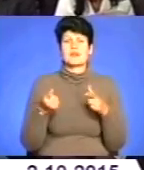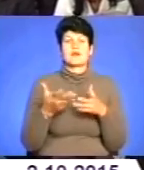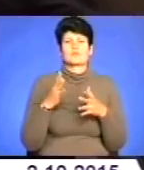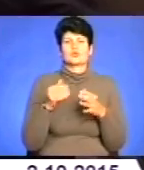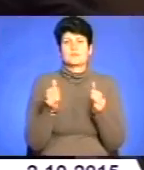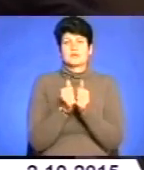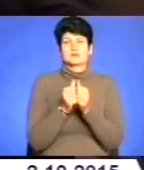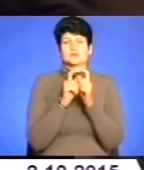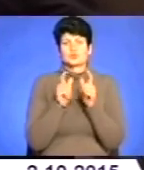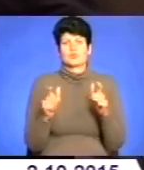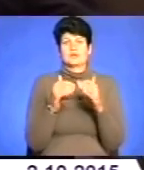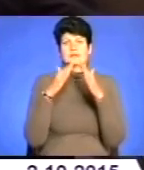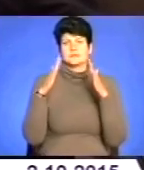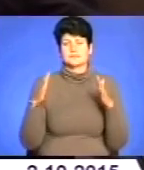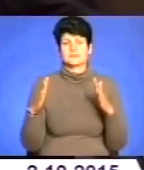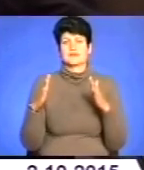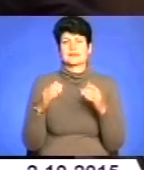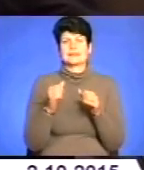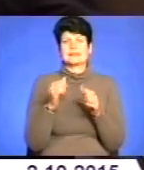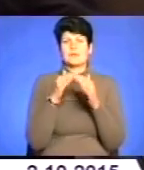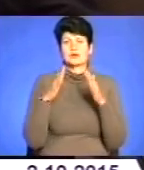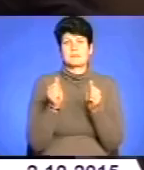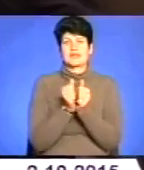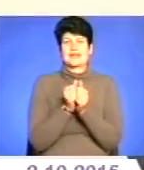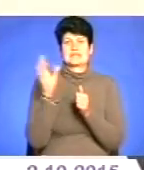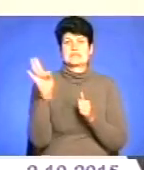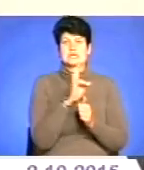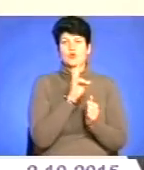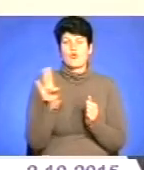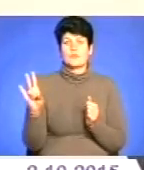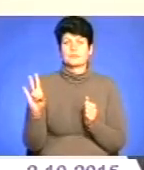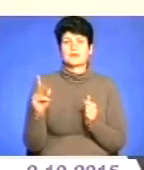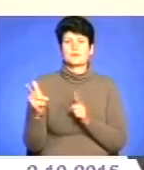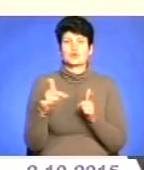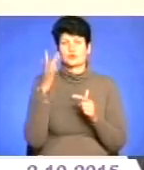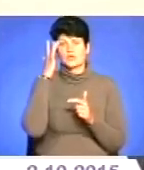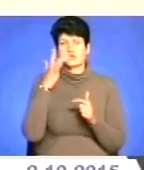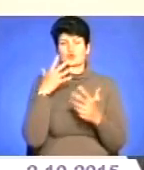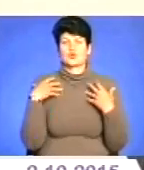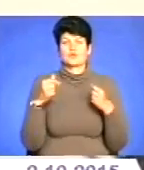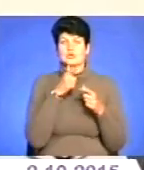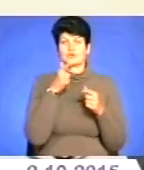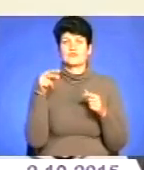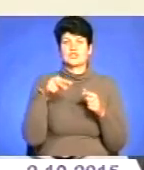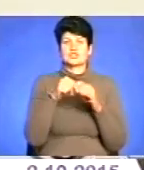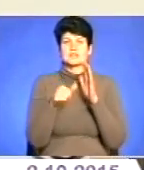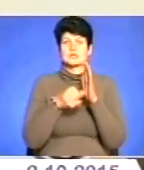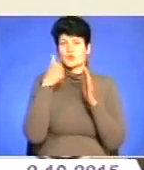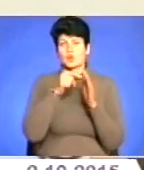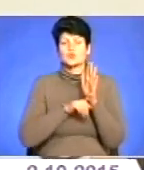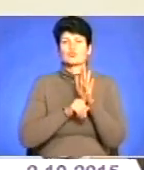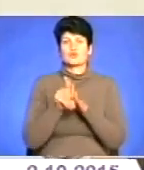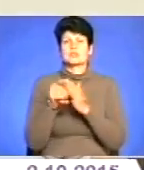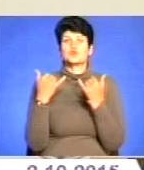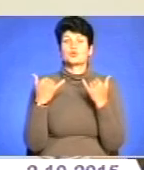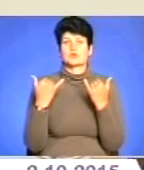пришкільні табори, наметові містечка, табори при церквах. Підготовка до літнього оздоровчого сезону 2016 року розпочалася вже